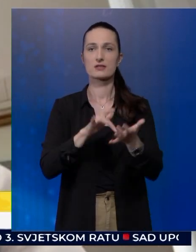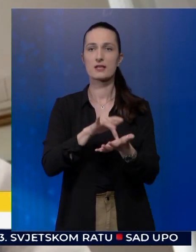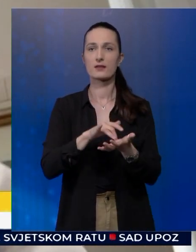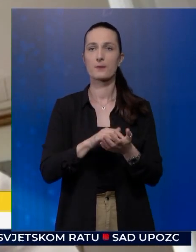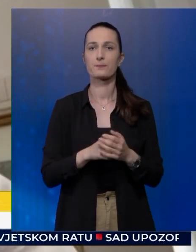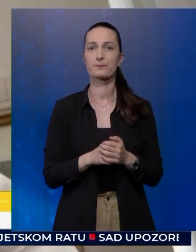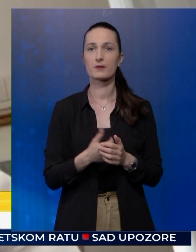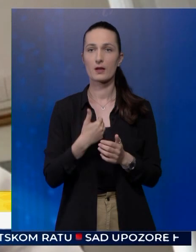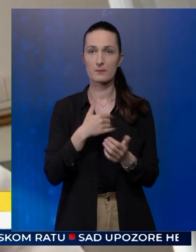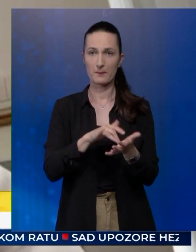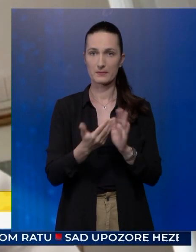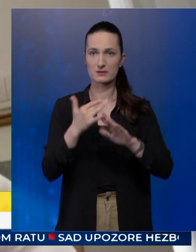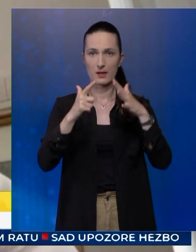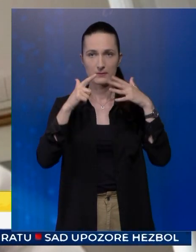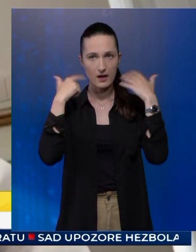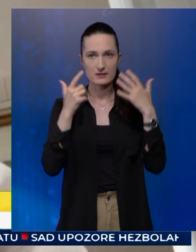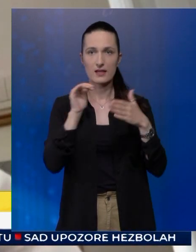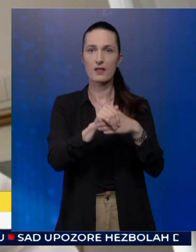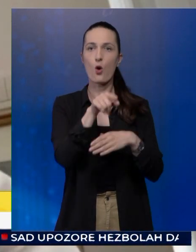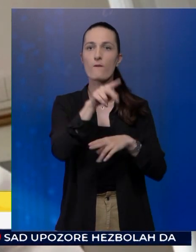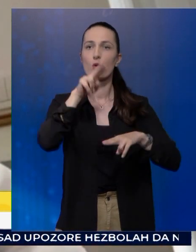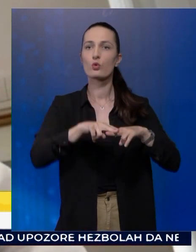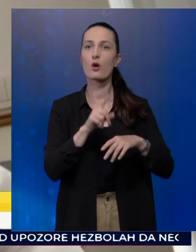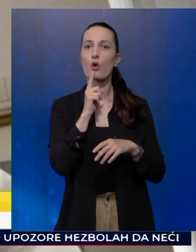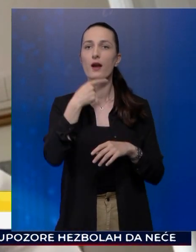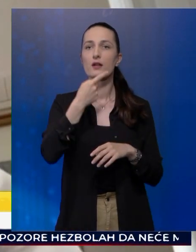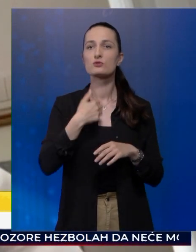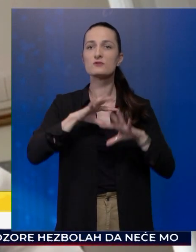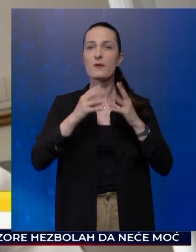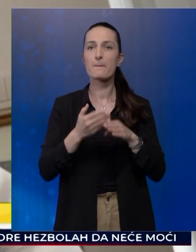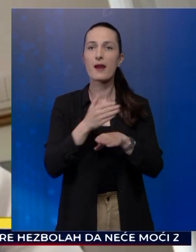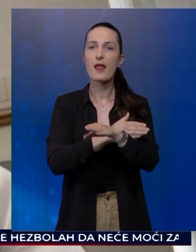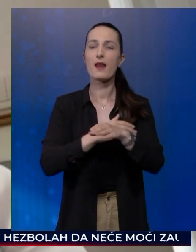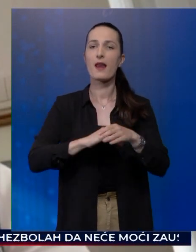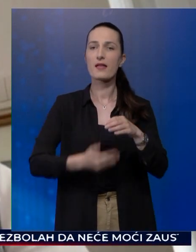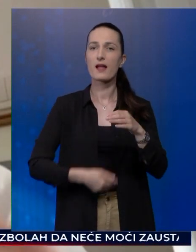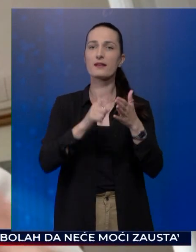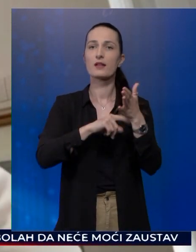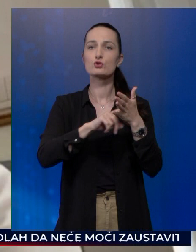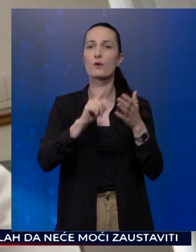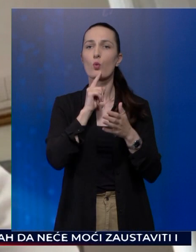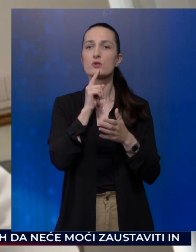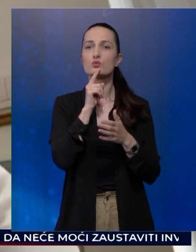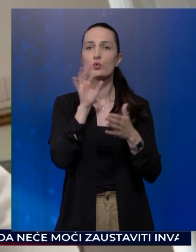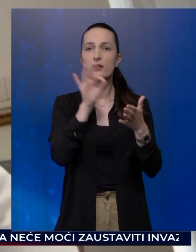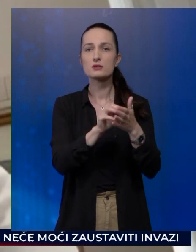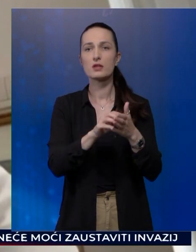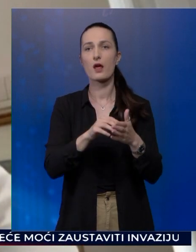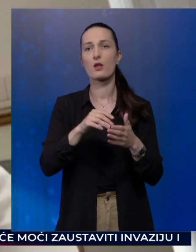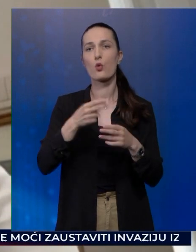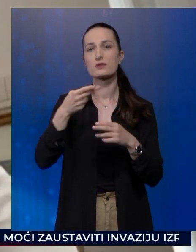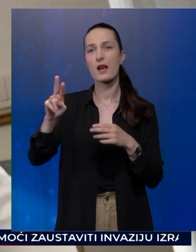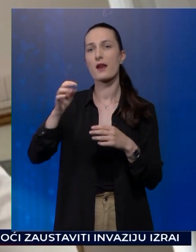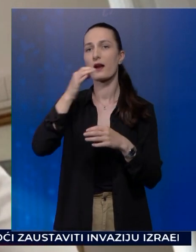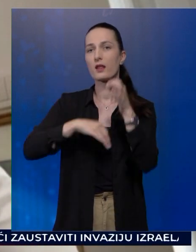zatekla ova odluka koja je rekla da će svi prenatalni testove